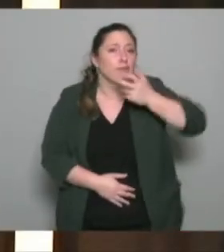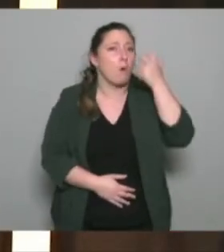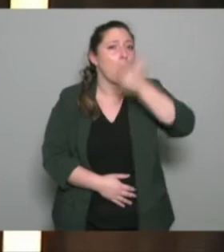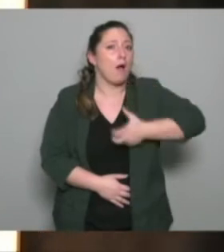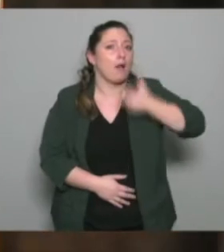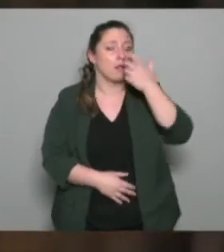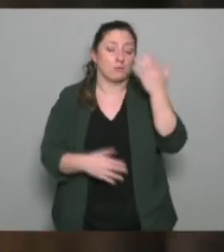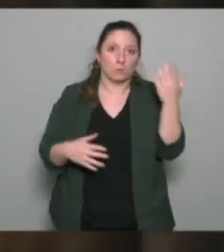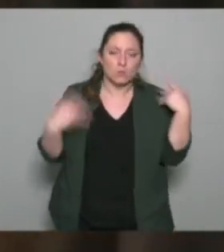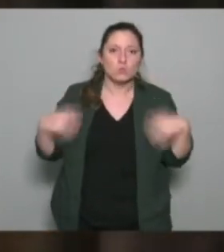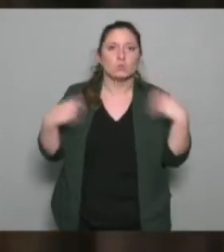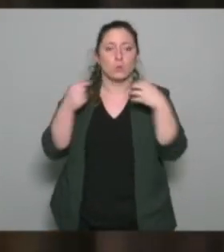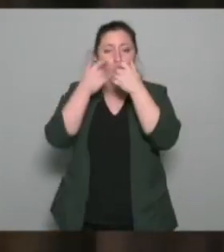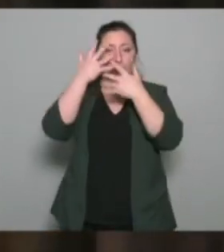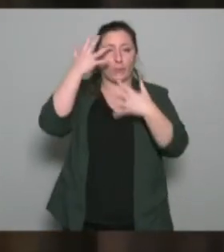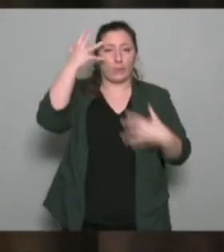partant de ça